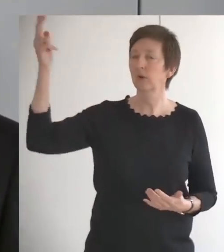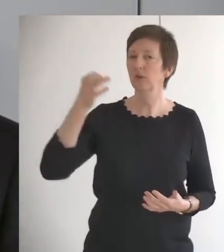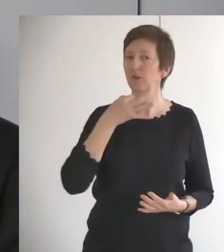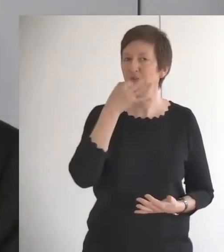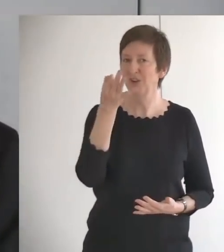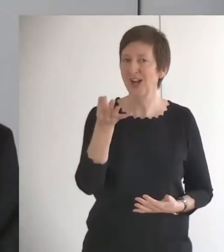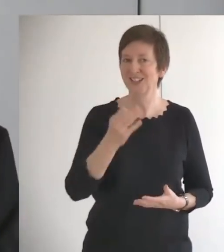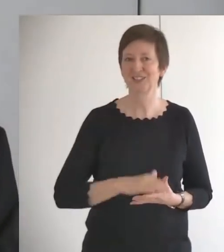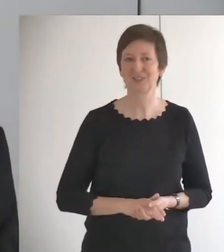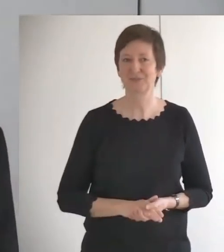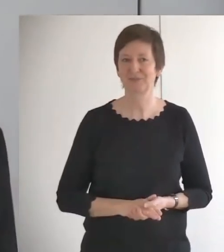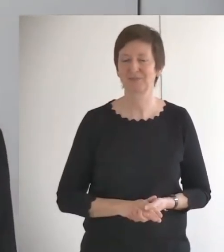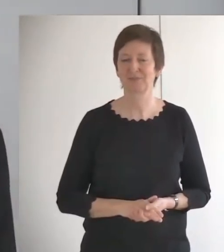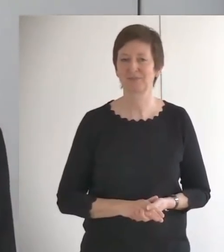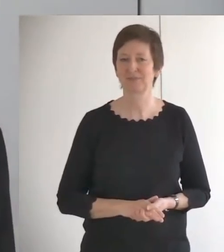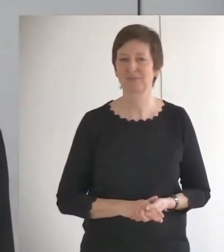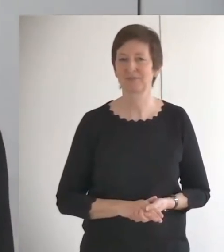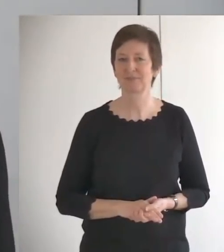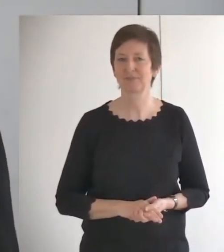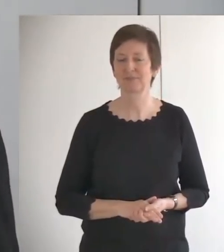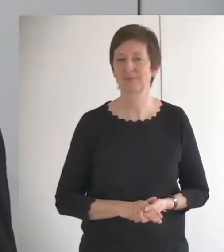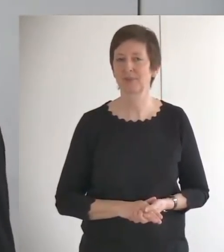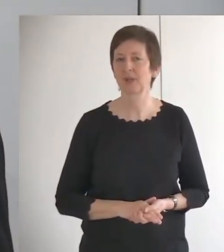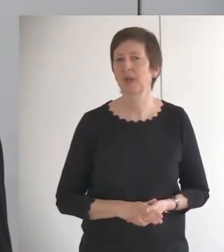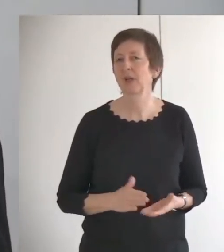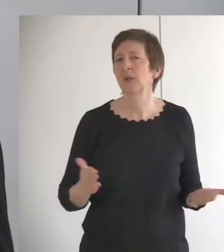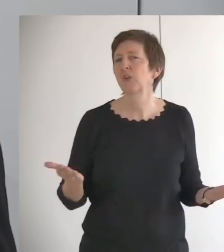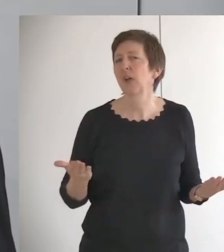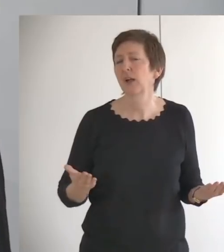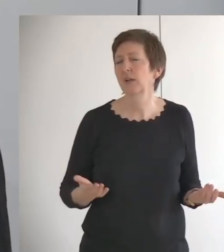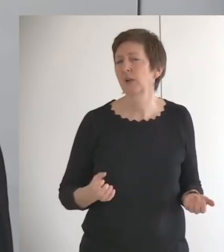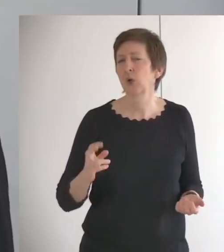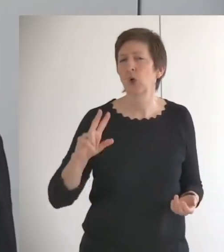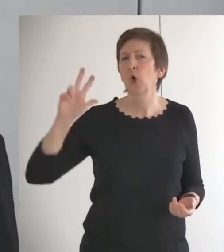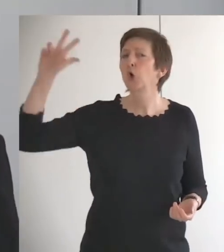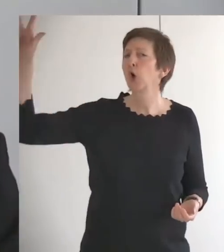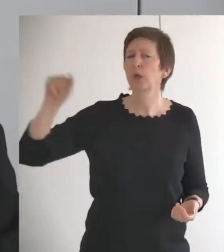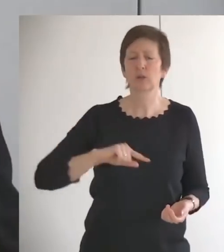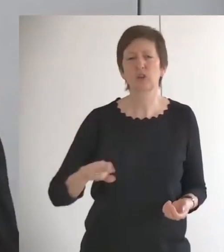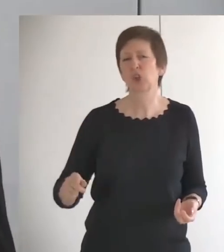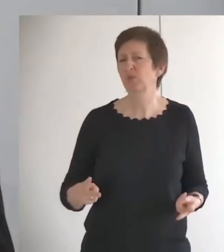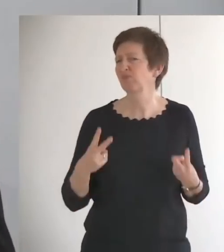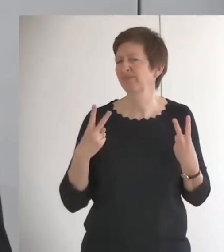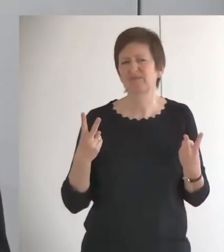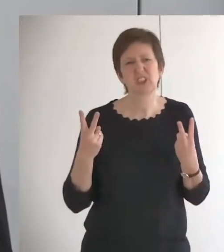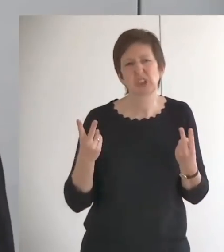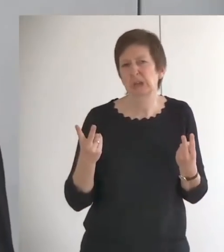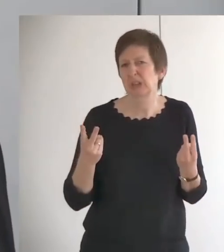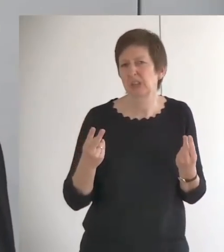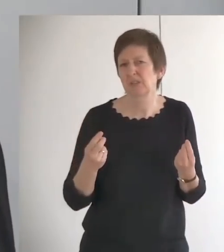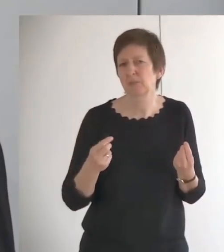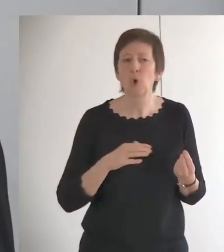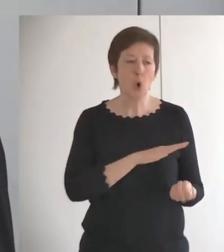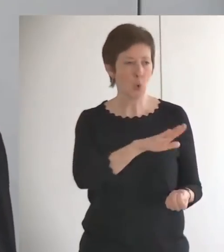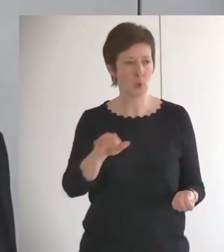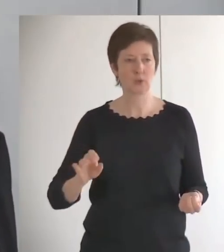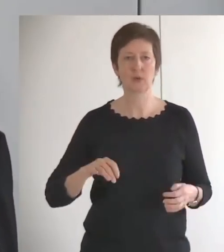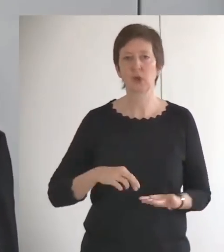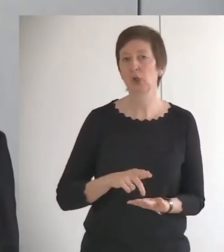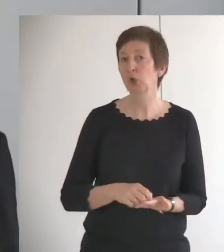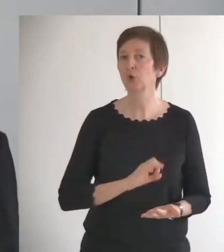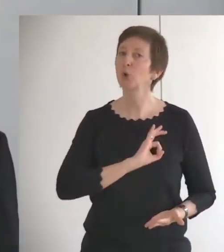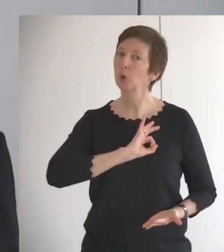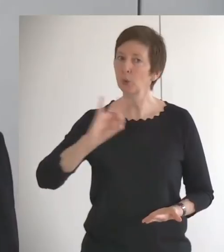was sollte uns der schon jetzt noch bieten oder ergänzen, uns geht es doch gut. Naja, und